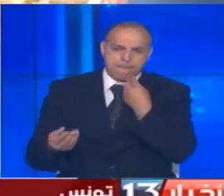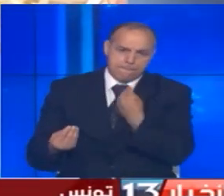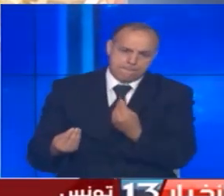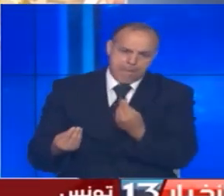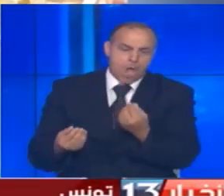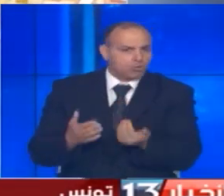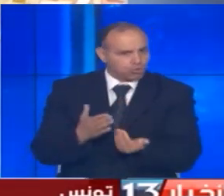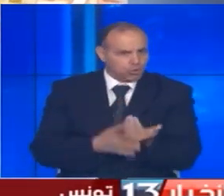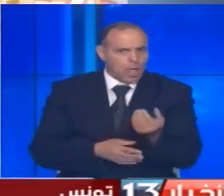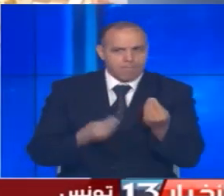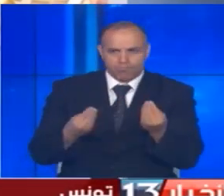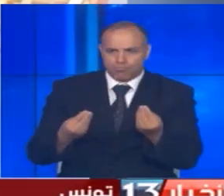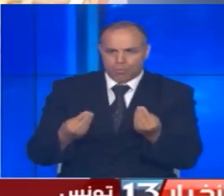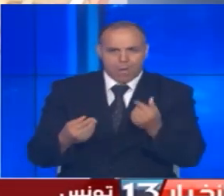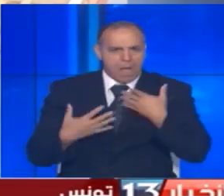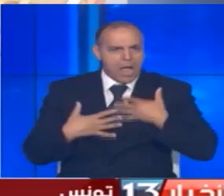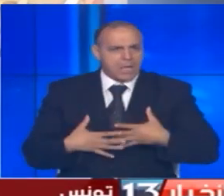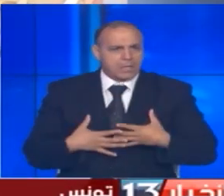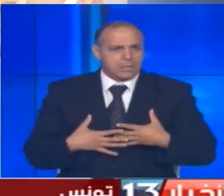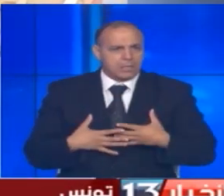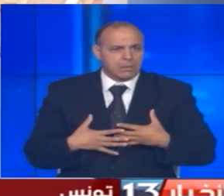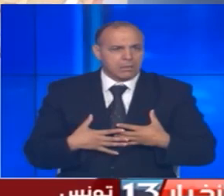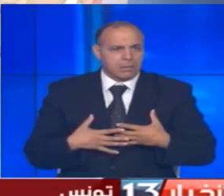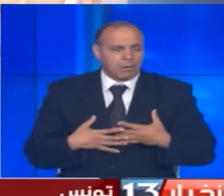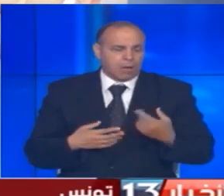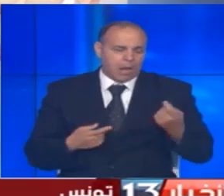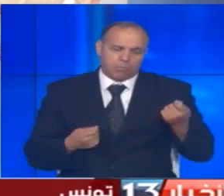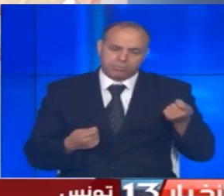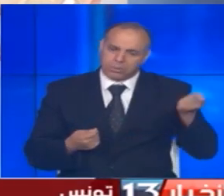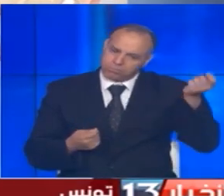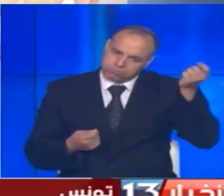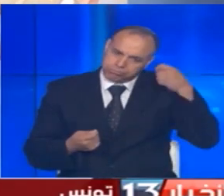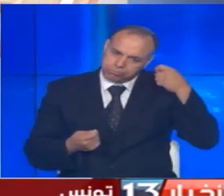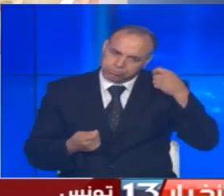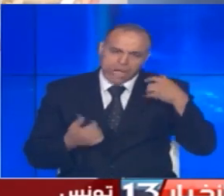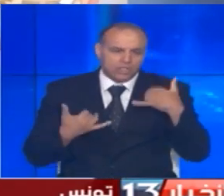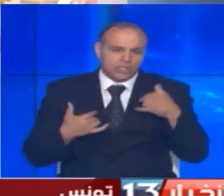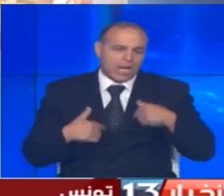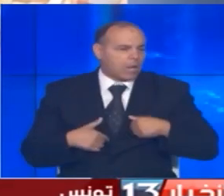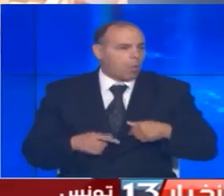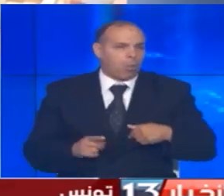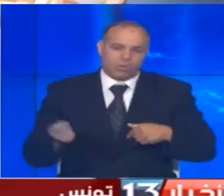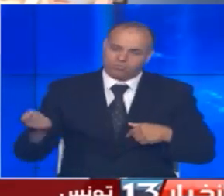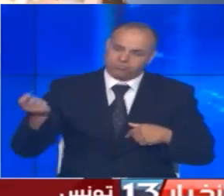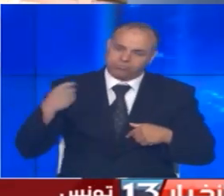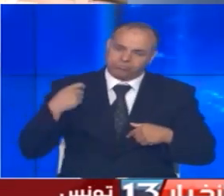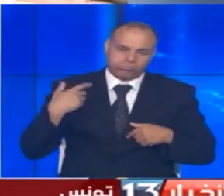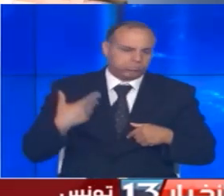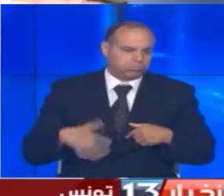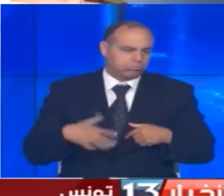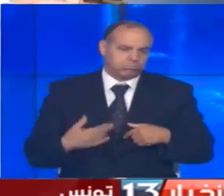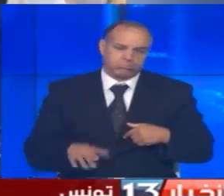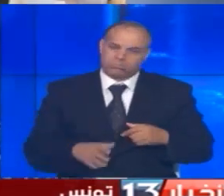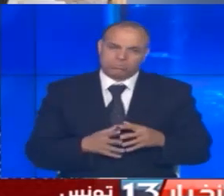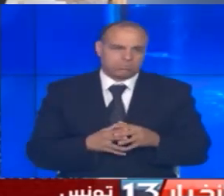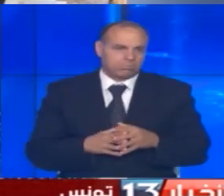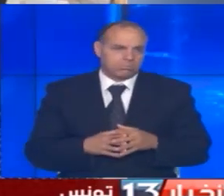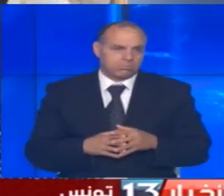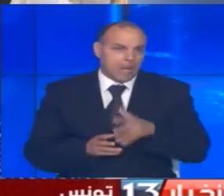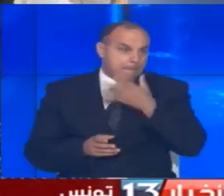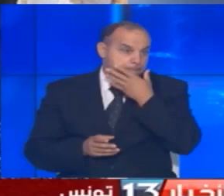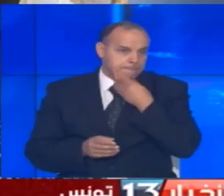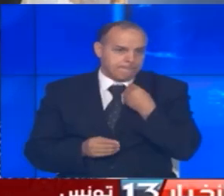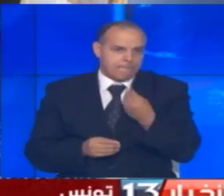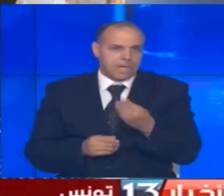وجديدة مش راح نقول لك بصح الأسعار بالنسبة لنحن الجزائريين نشوفها شوية غالية شوية عجبتني